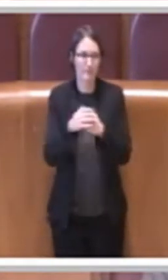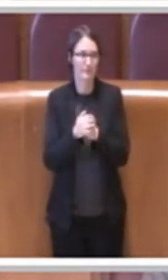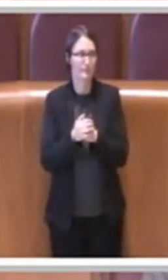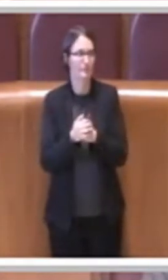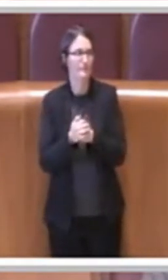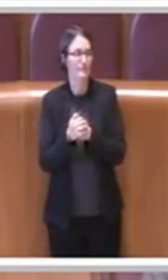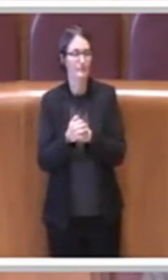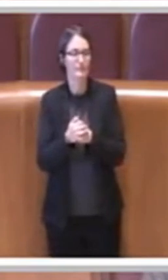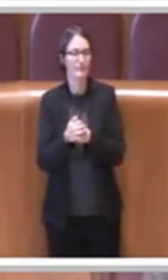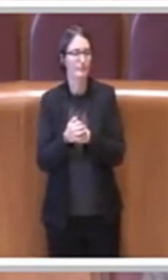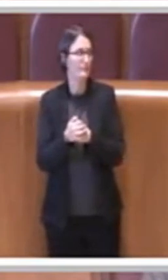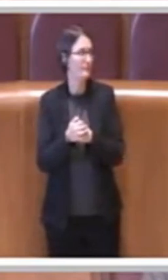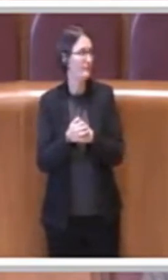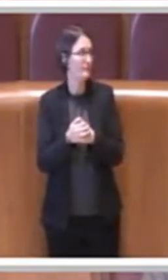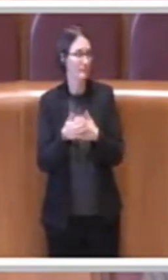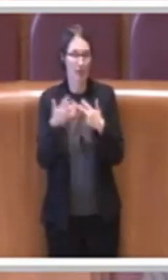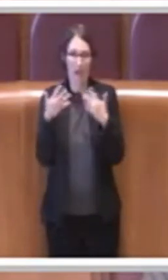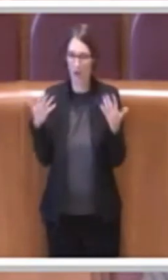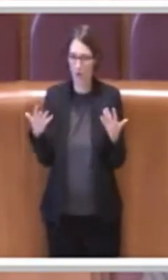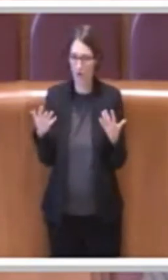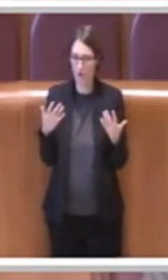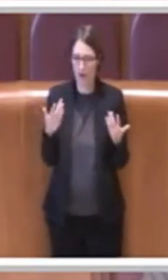Allora, di che stiamo parlando?